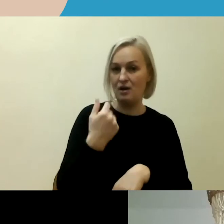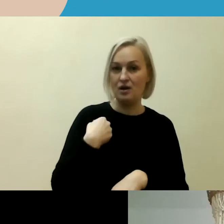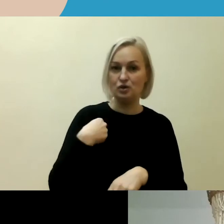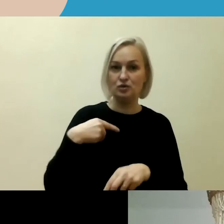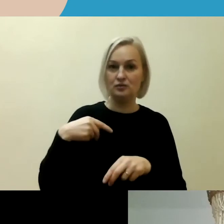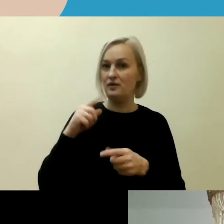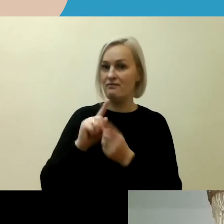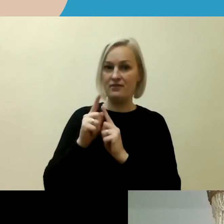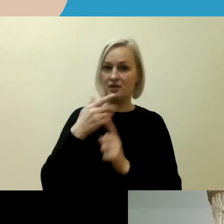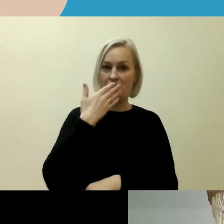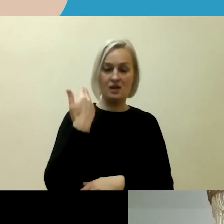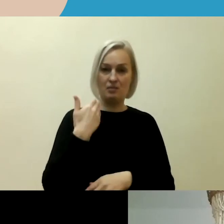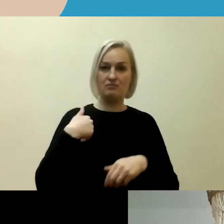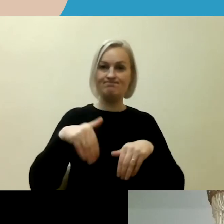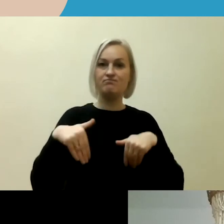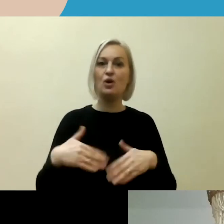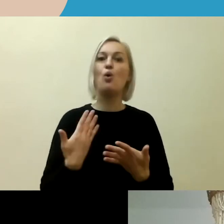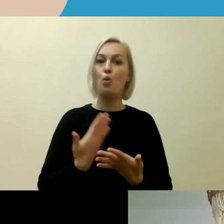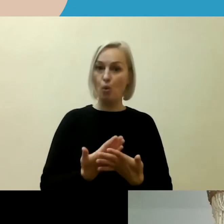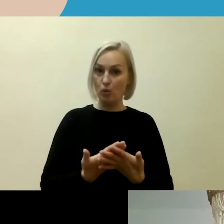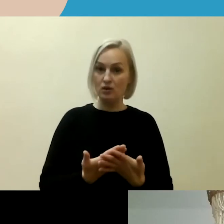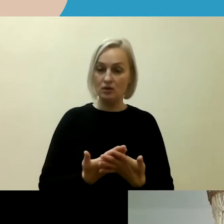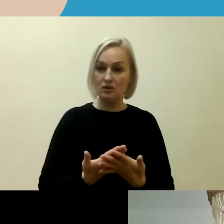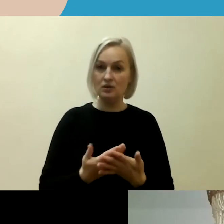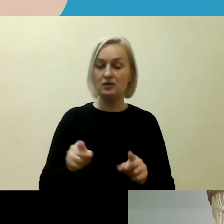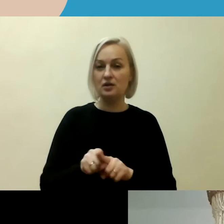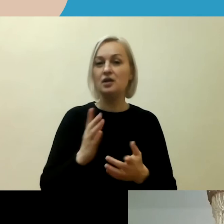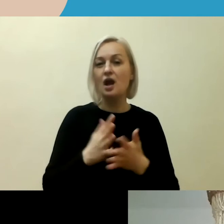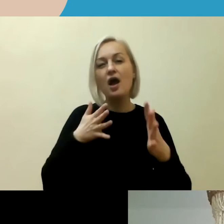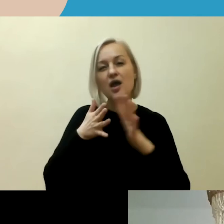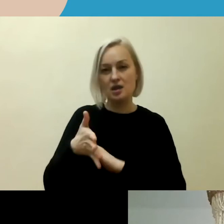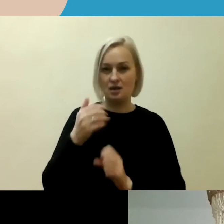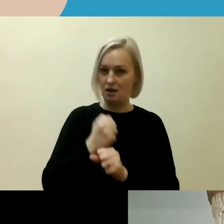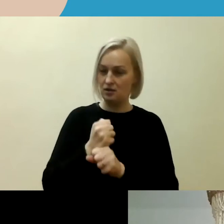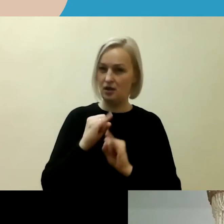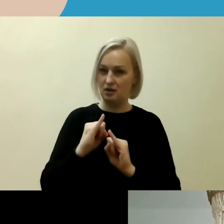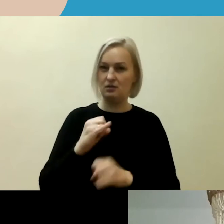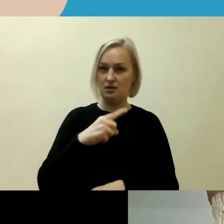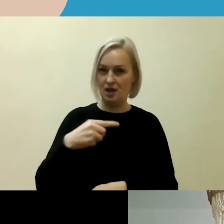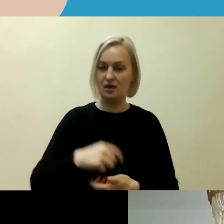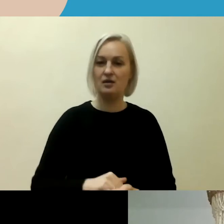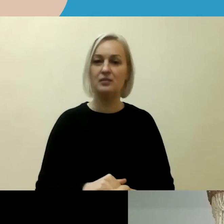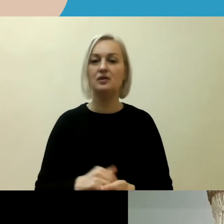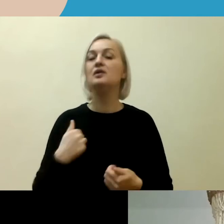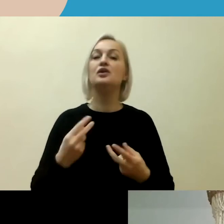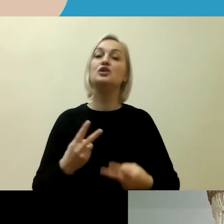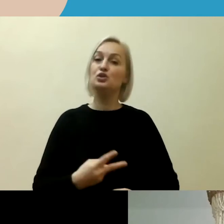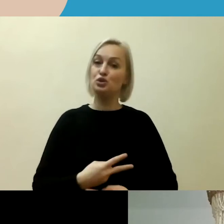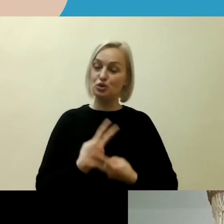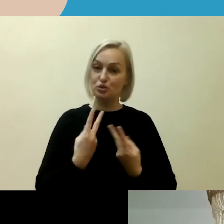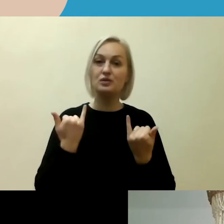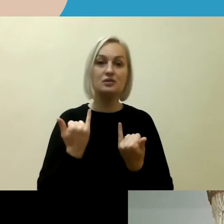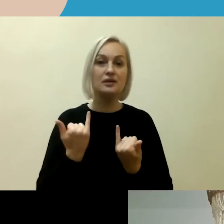Tai aš manau, kad tai daro įtekos. Bet kas yra džiugu, tai šiandien pažiūrėk klausant